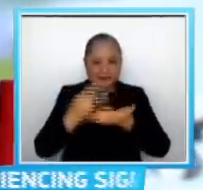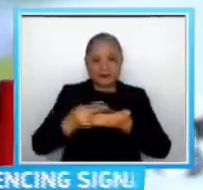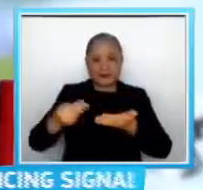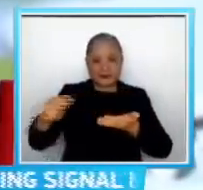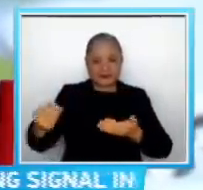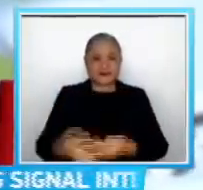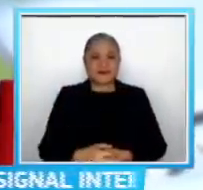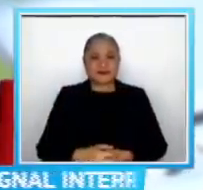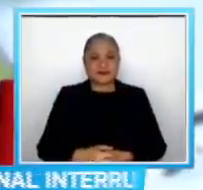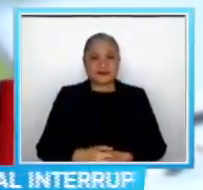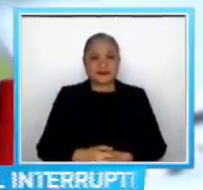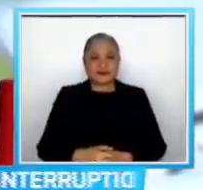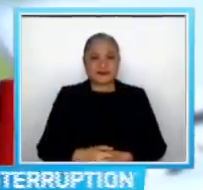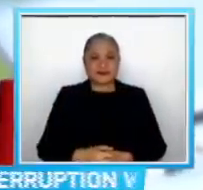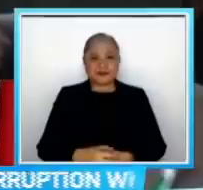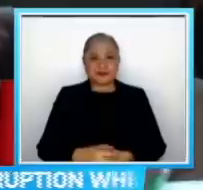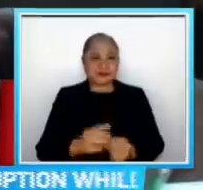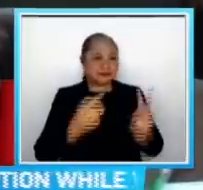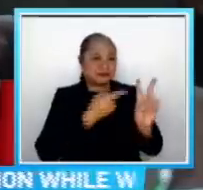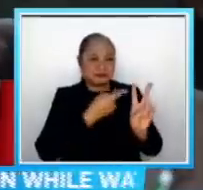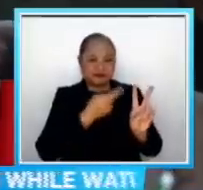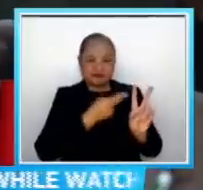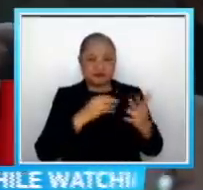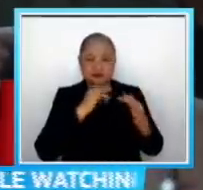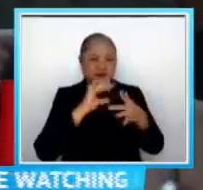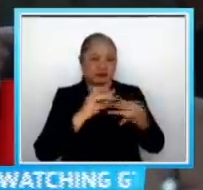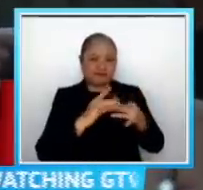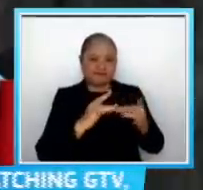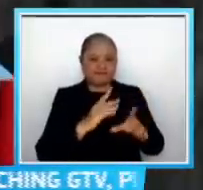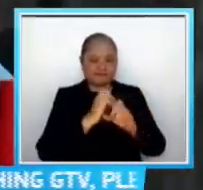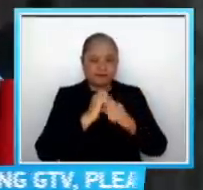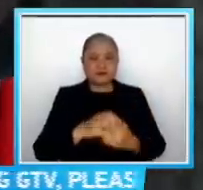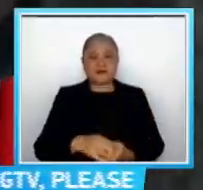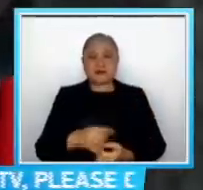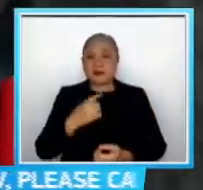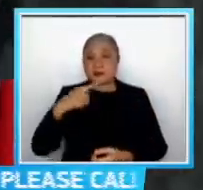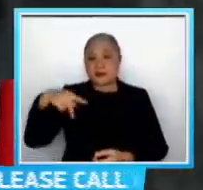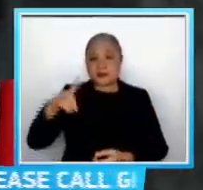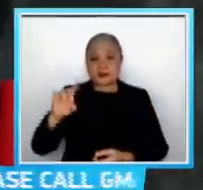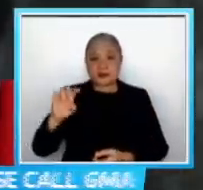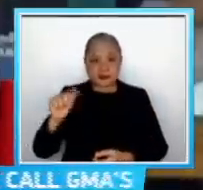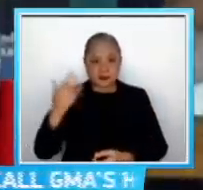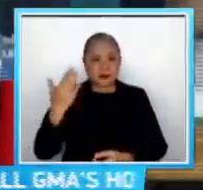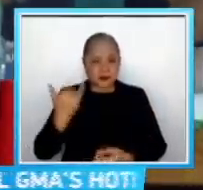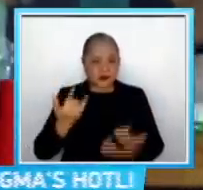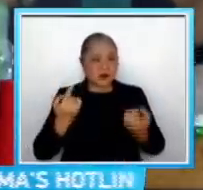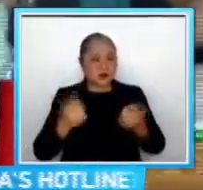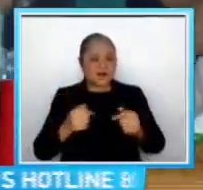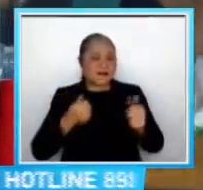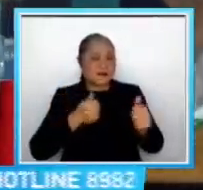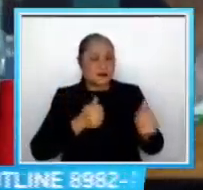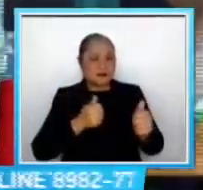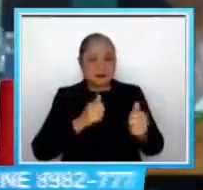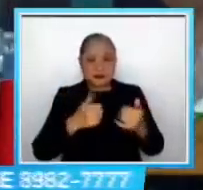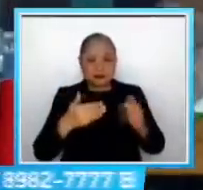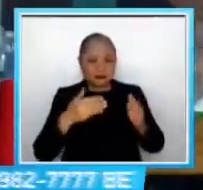Walang pahayag ang mga naarestong drug suspect Ayon sa PDEA, resulta ito ng ikinasang follow-up anti-drug operations